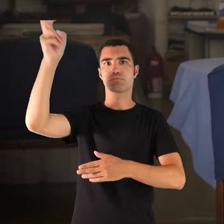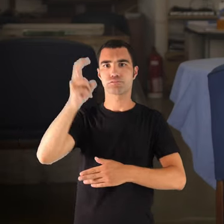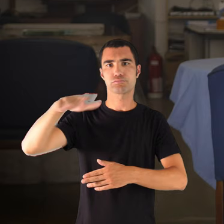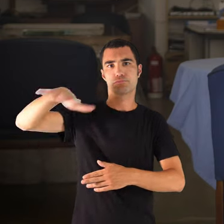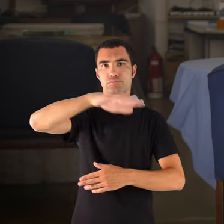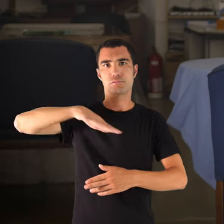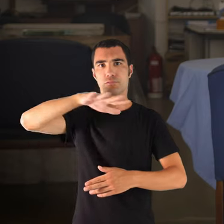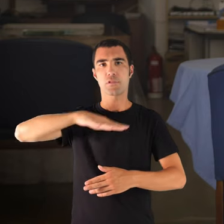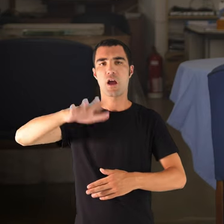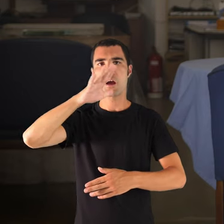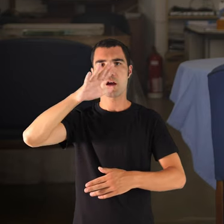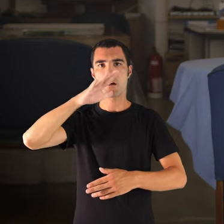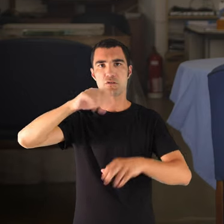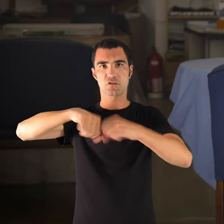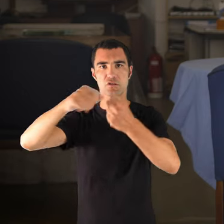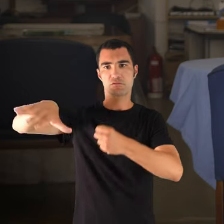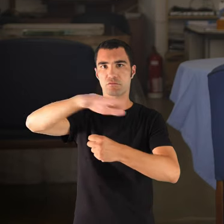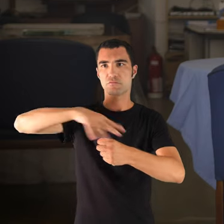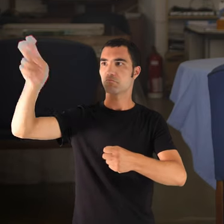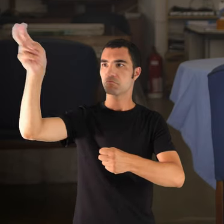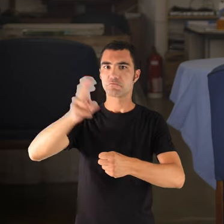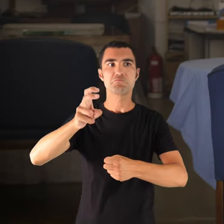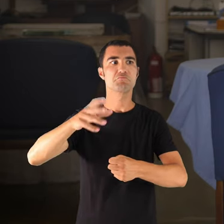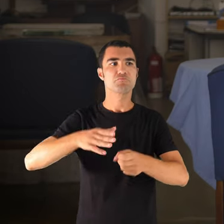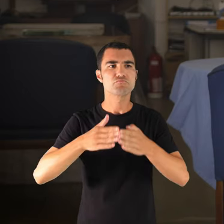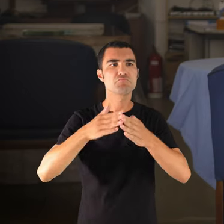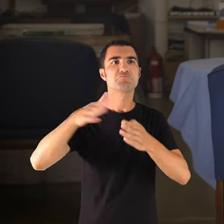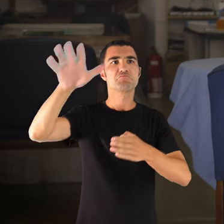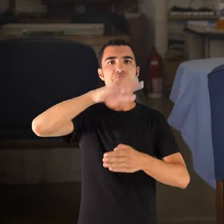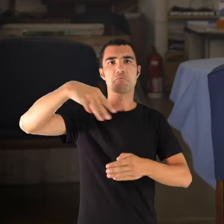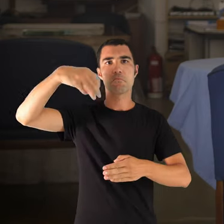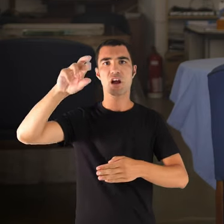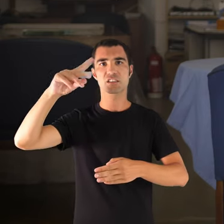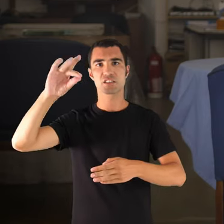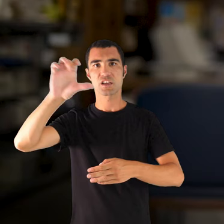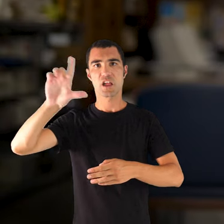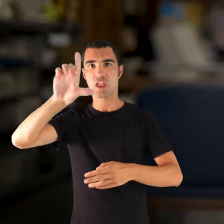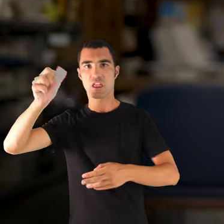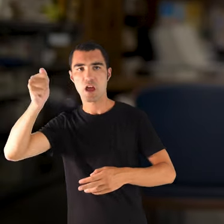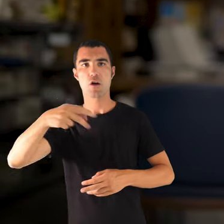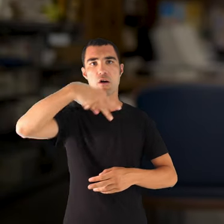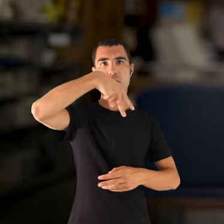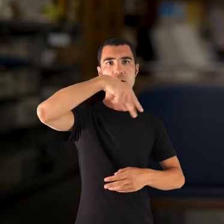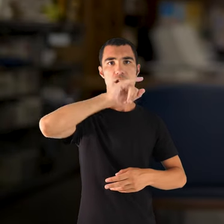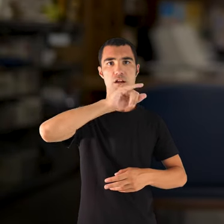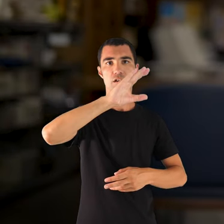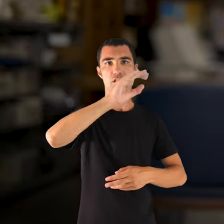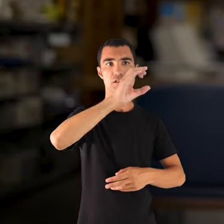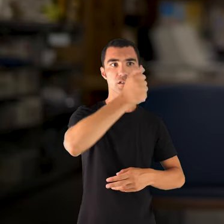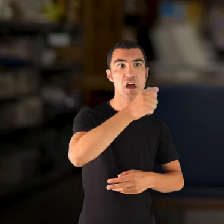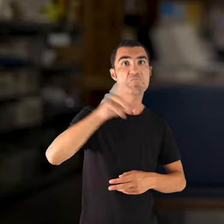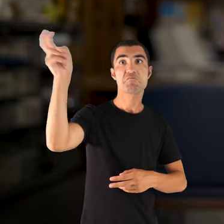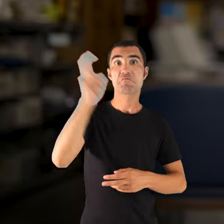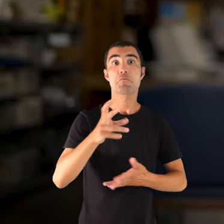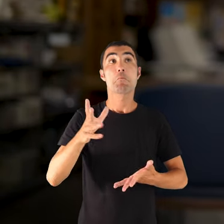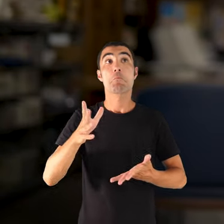a Seta, a Marsella, a Nissa, molt poc, molt poc, però crec que l'esport